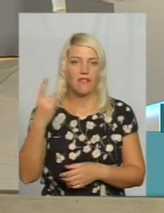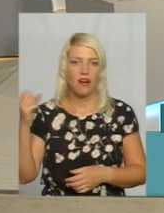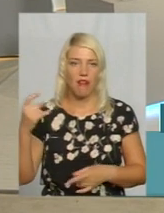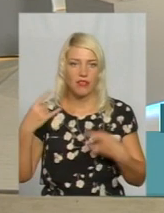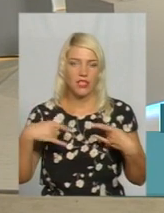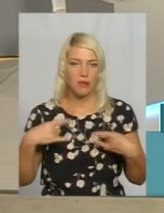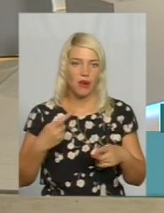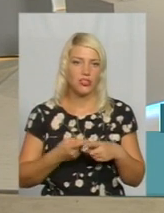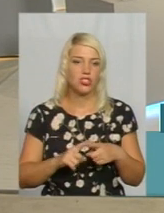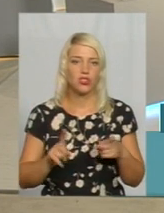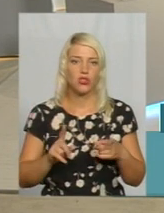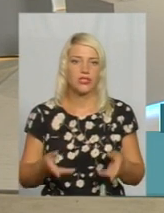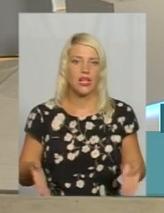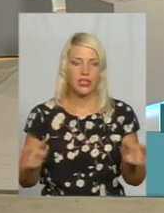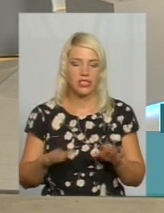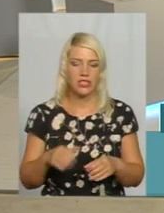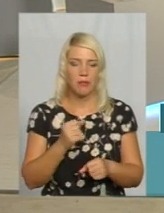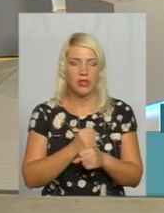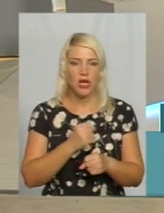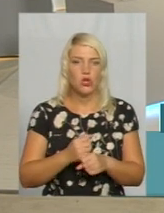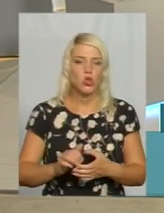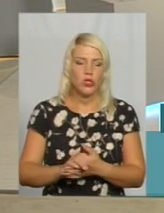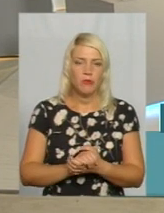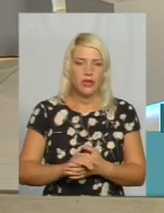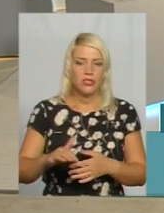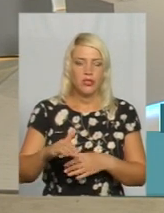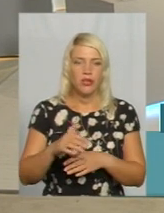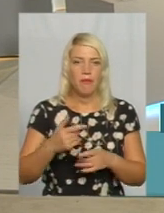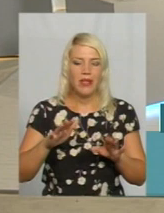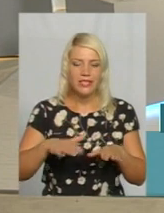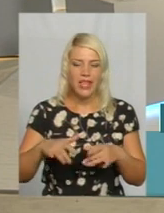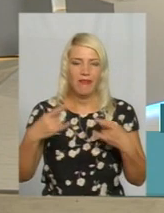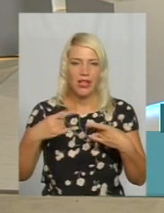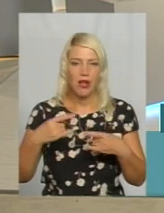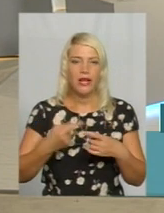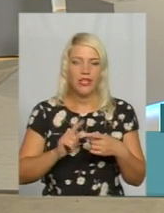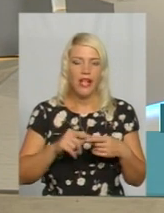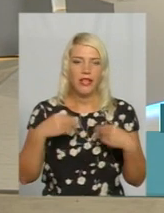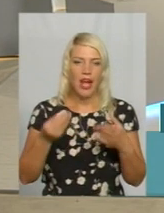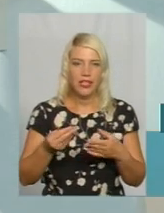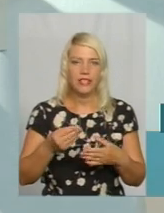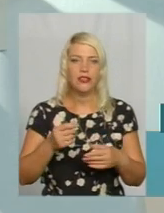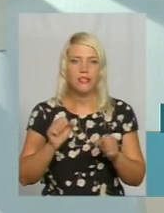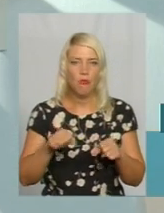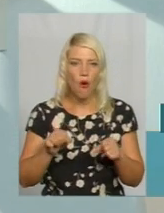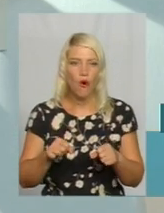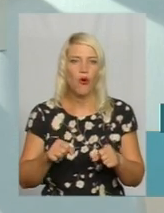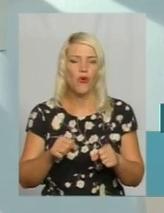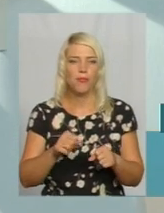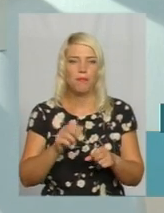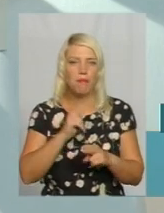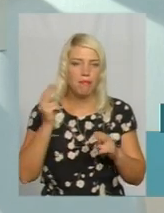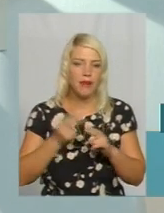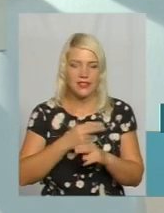те, що залишиться працювати суспільний мовник і місцеві телекомпанії, це дасть змогу уникнути інформаційного голоду. Люди